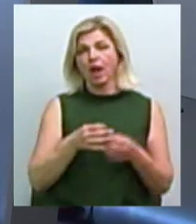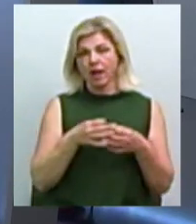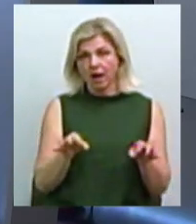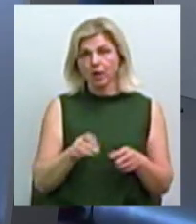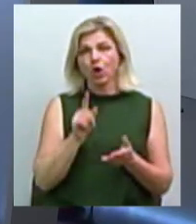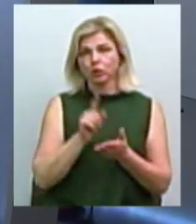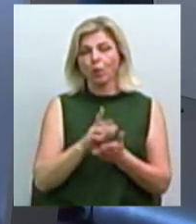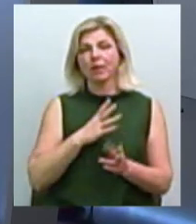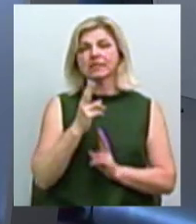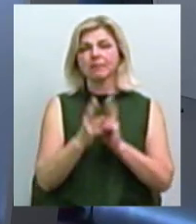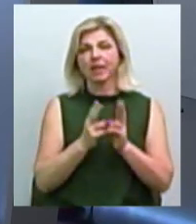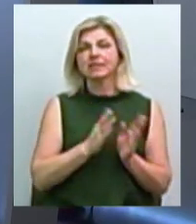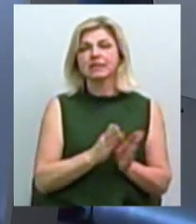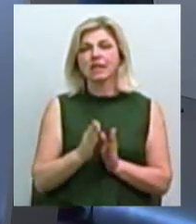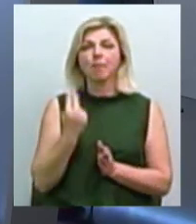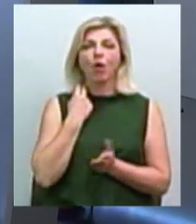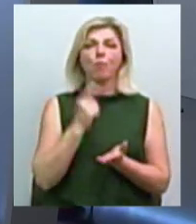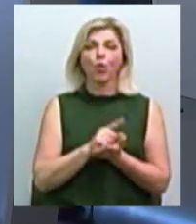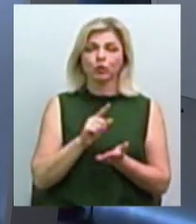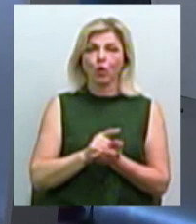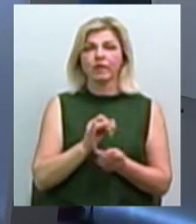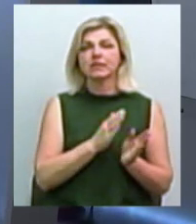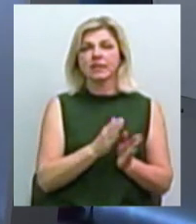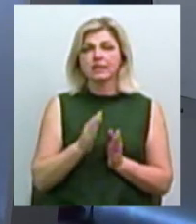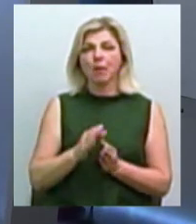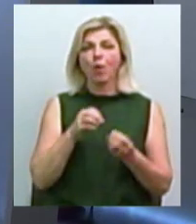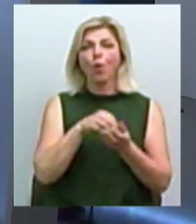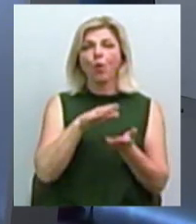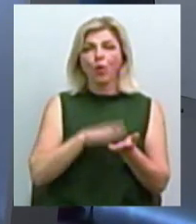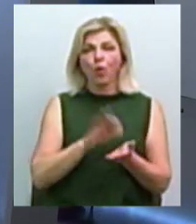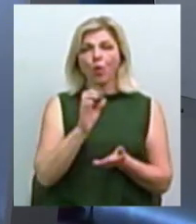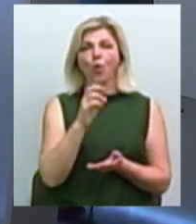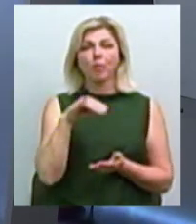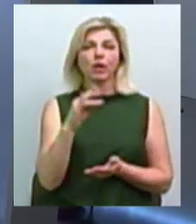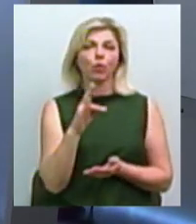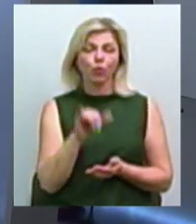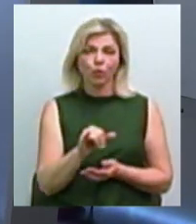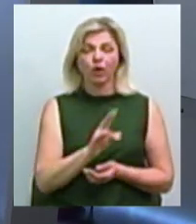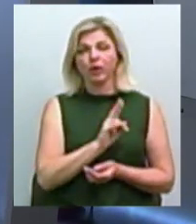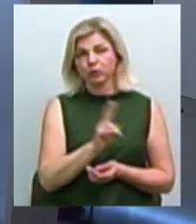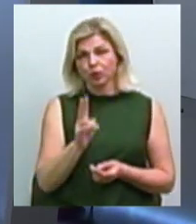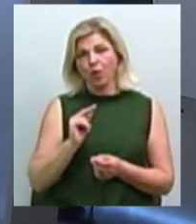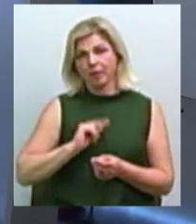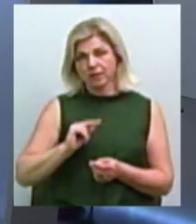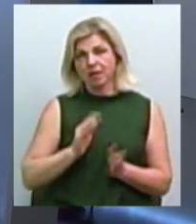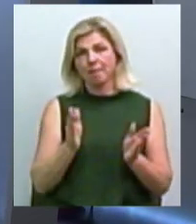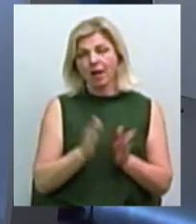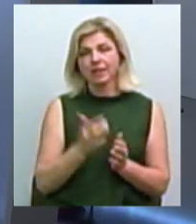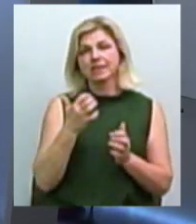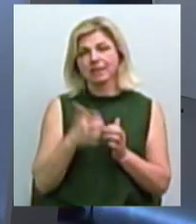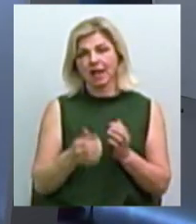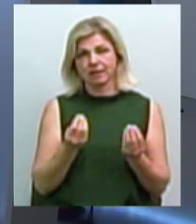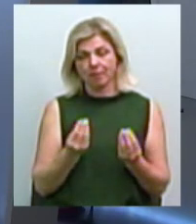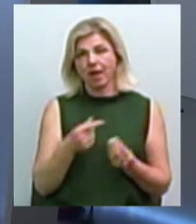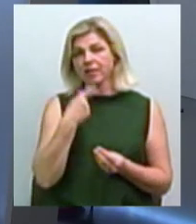повністю зміна система податкування, система обліку, система роботи суб'єктів, які сьогодні працюють в малому та середньому бізнесу. Ми не будемо говорити